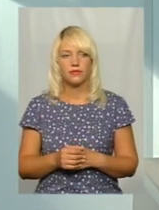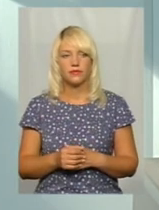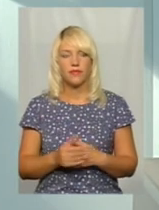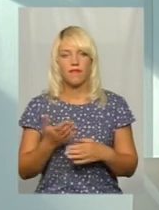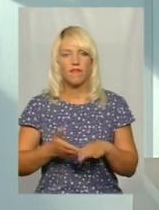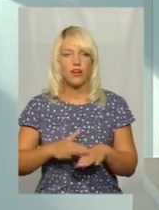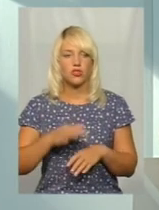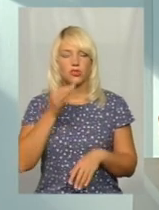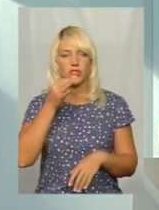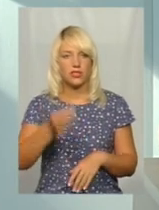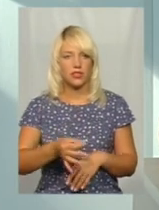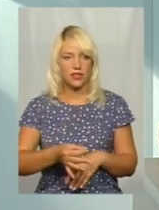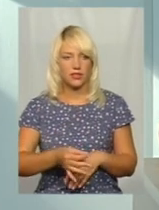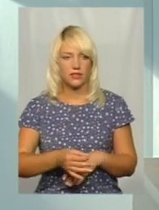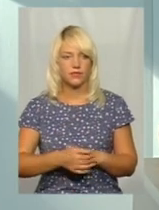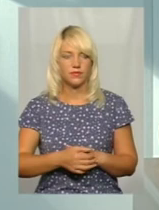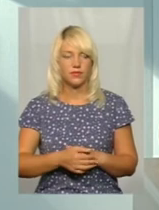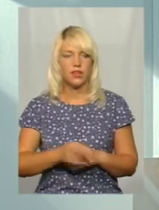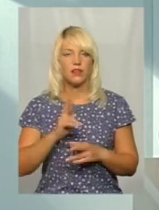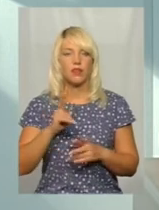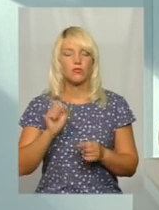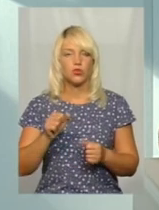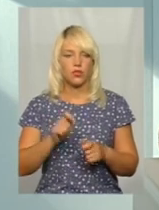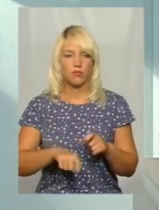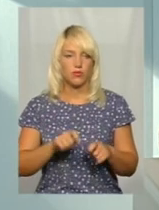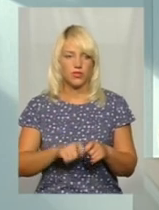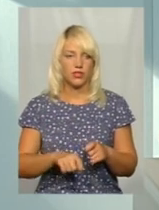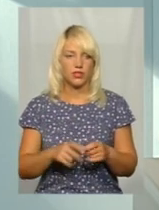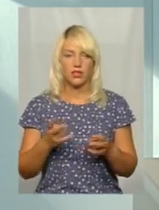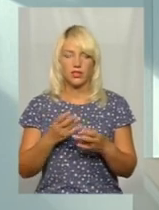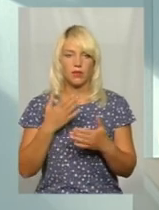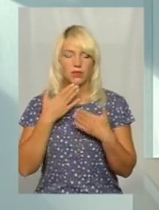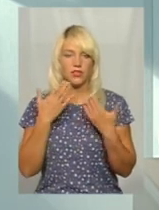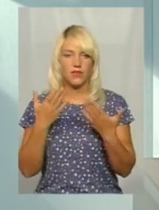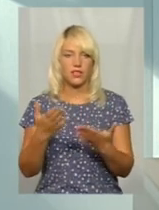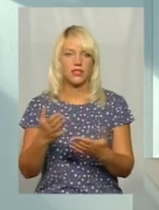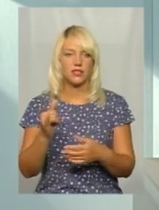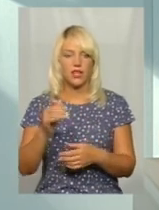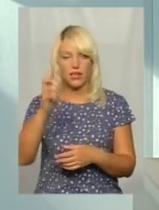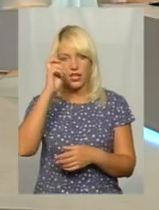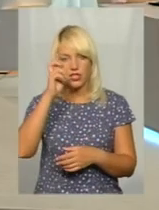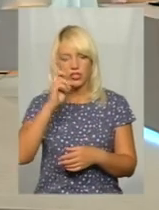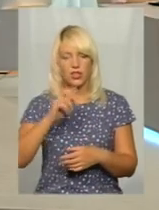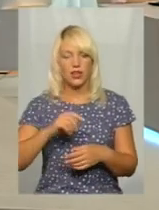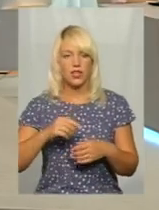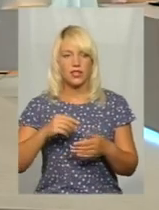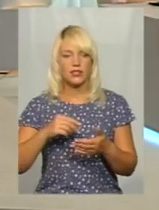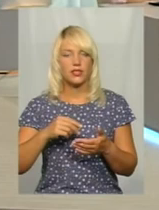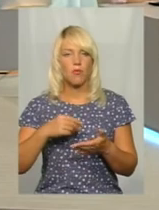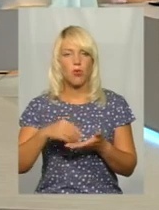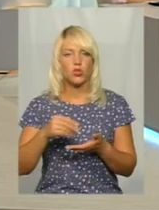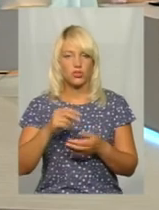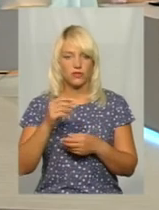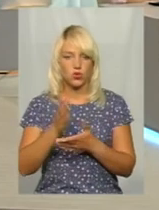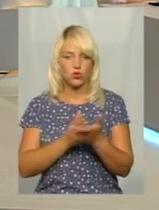Важко сказати, ну, як можна перевірити. Ну, це треба звертатися в Держпродспоживслужбу, вони знайдуть